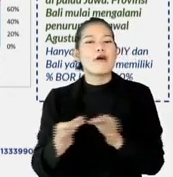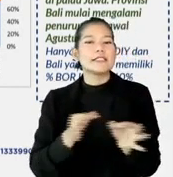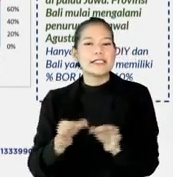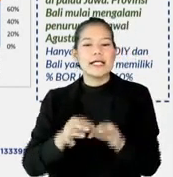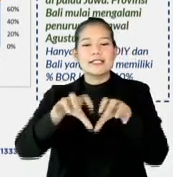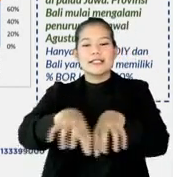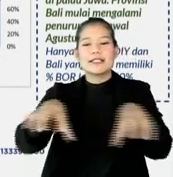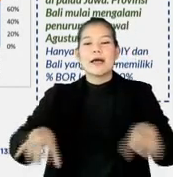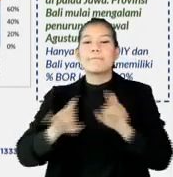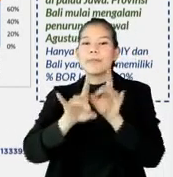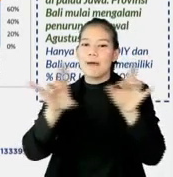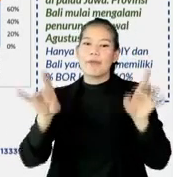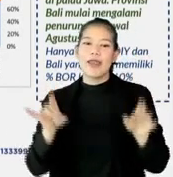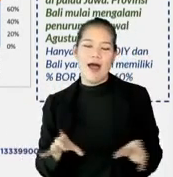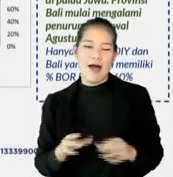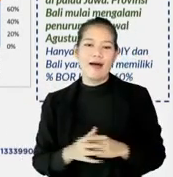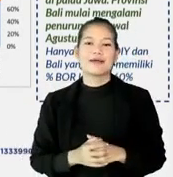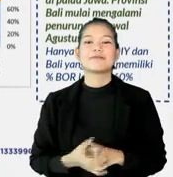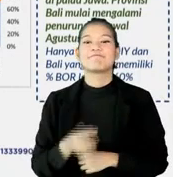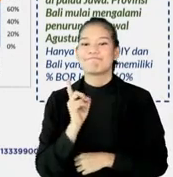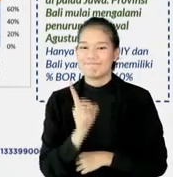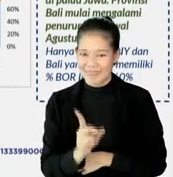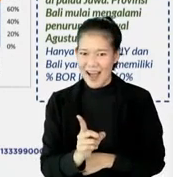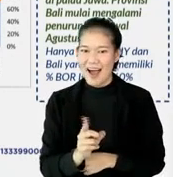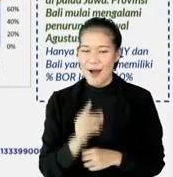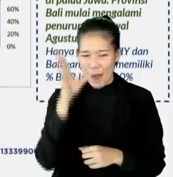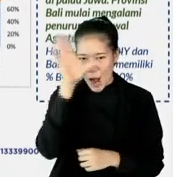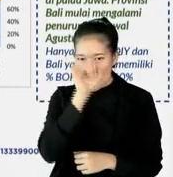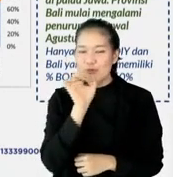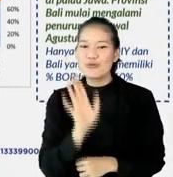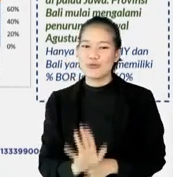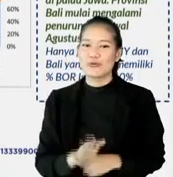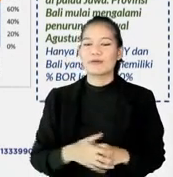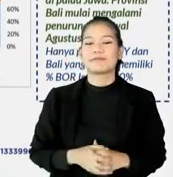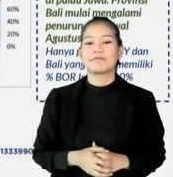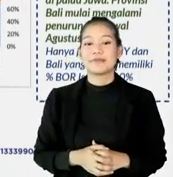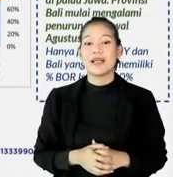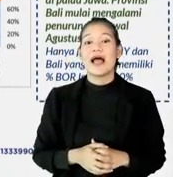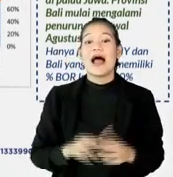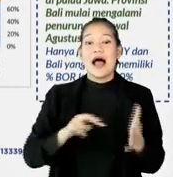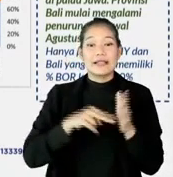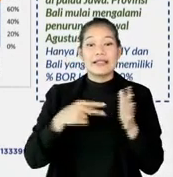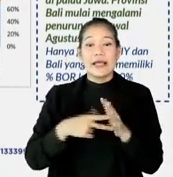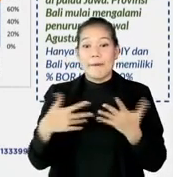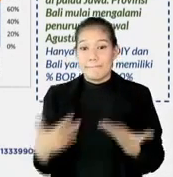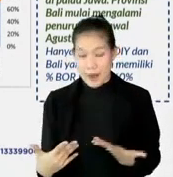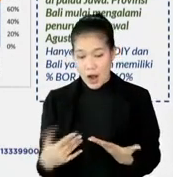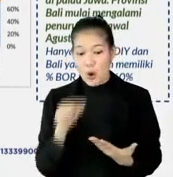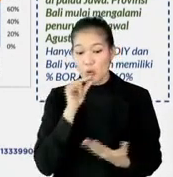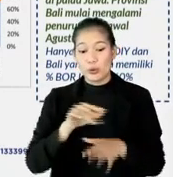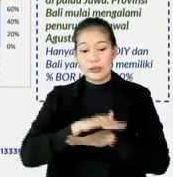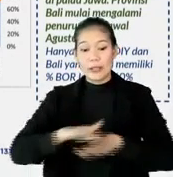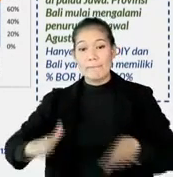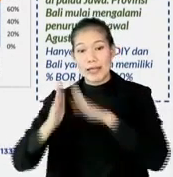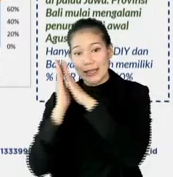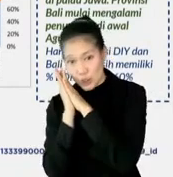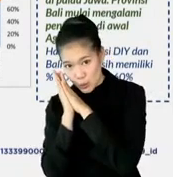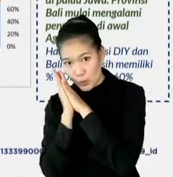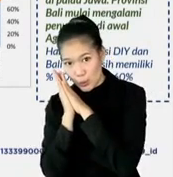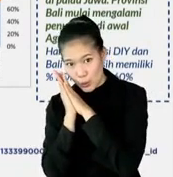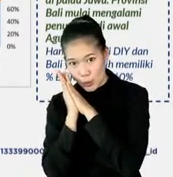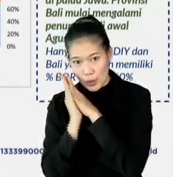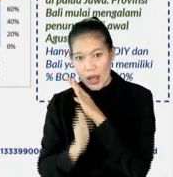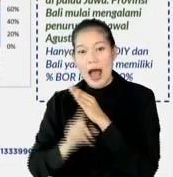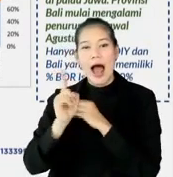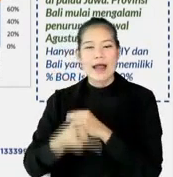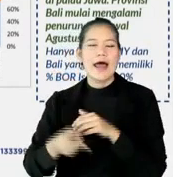-masing provinsi juga berbeda. Nah, ini yang harus kita pahami. Jadi memang catatan di sini, untuk tempat tidur, masih ada dua